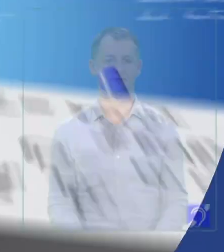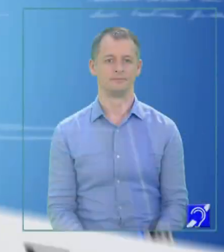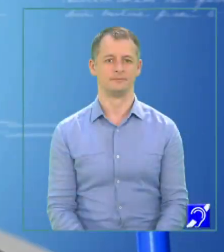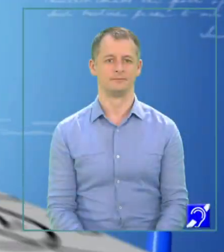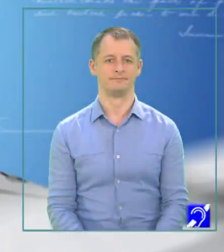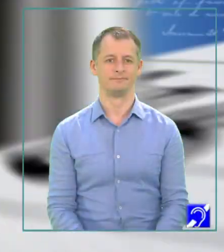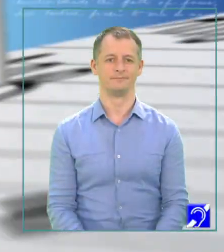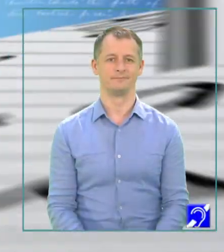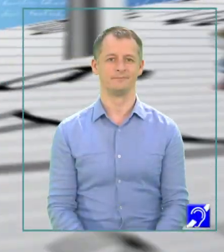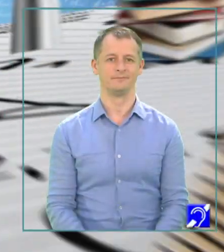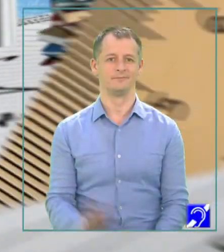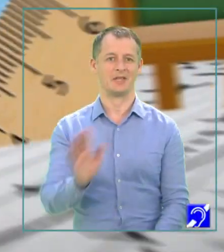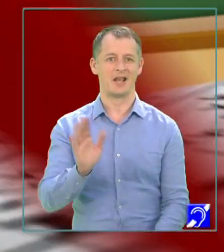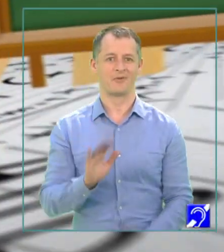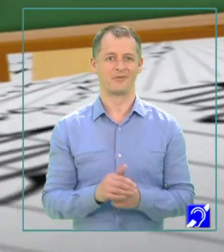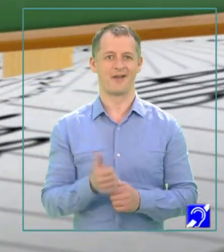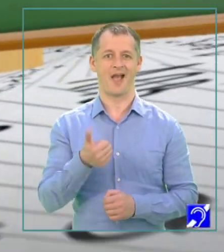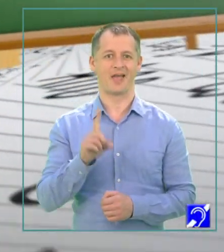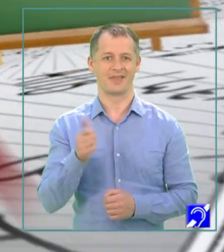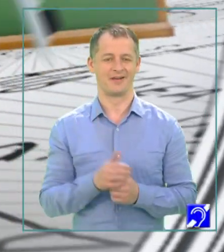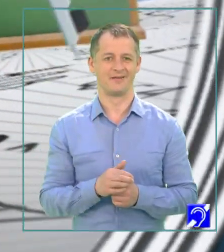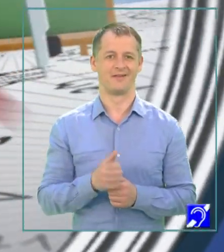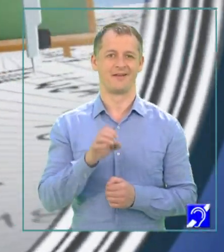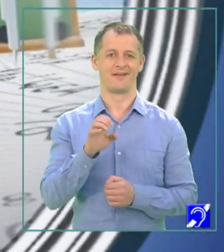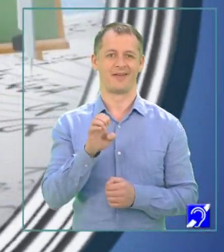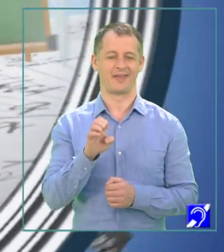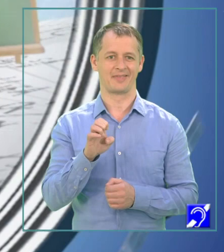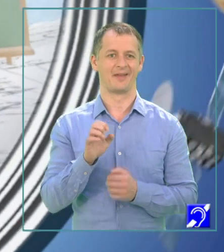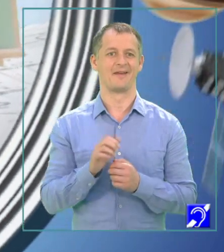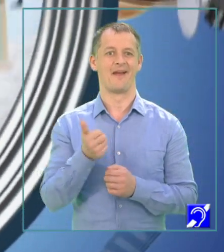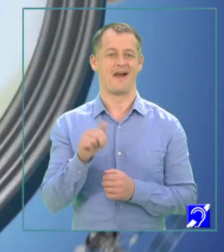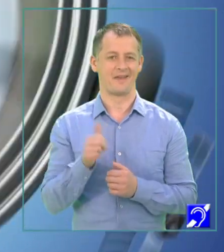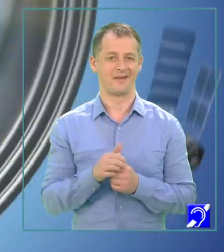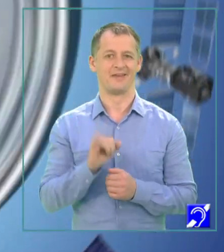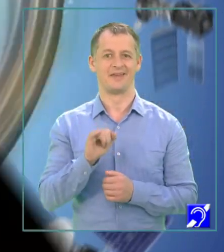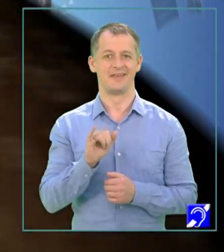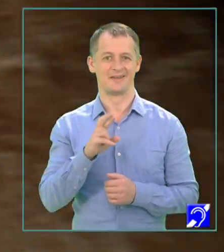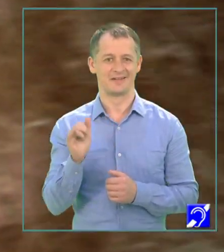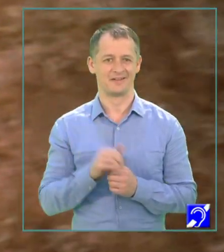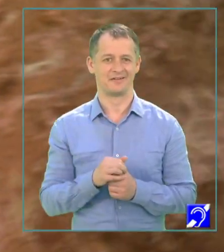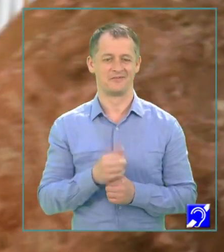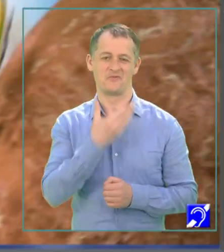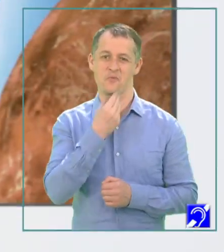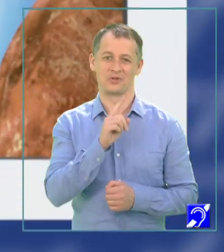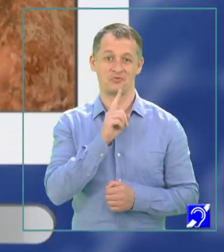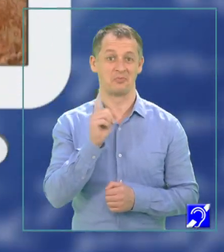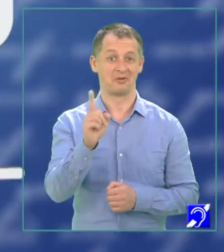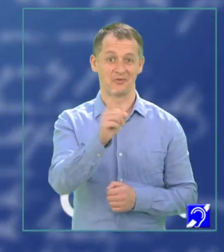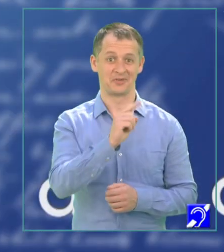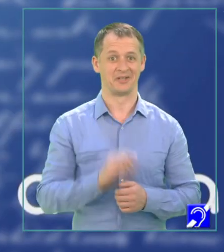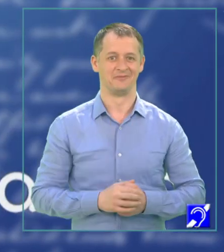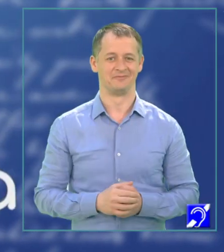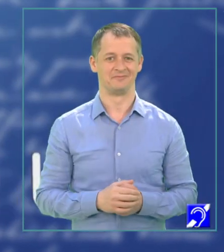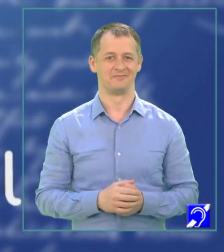Hello, Ada, Ene, Ana, Edie. Frumoase numele voastre, mai ales că se